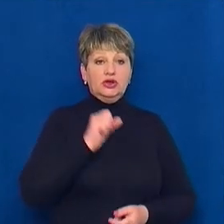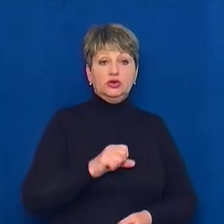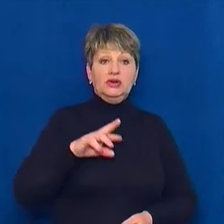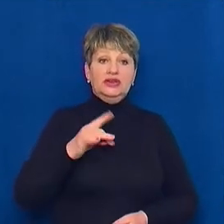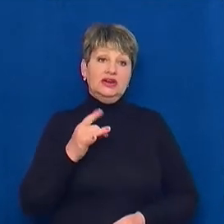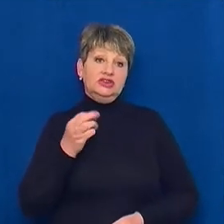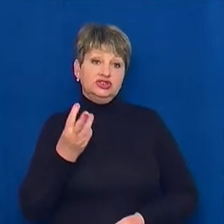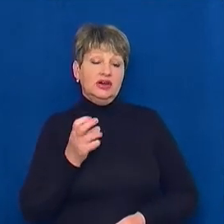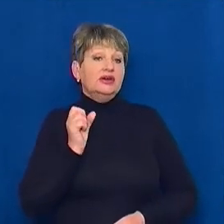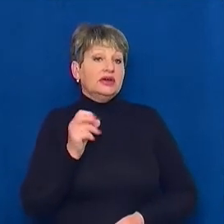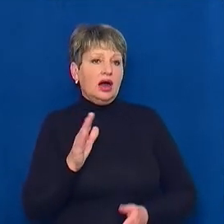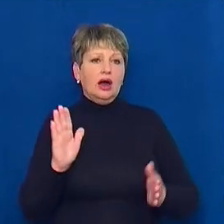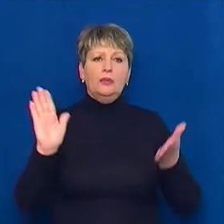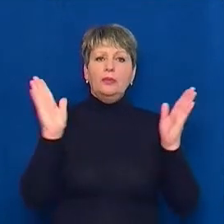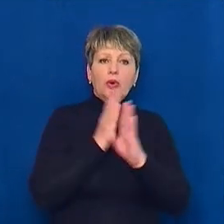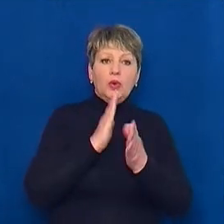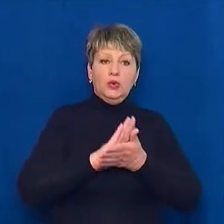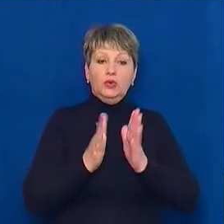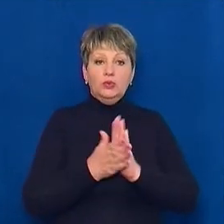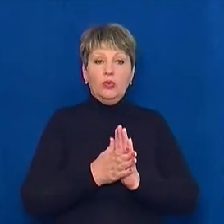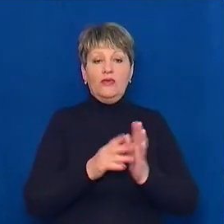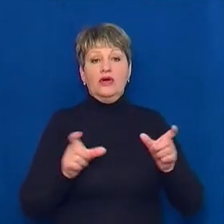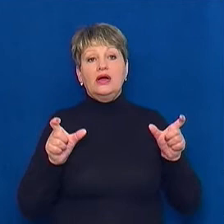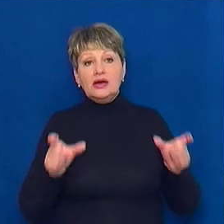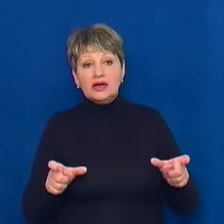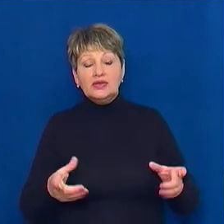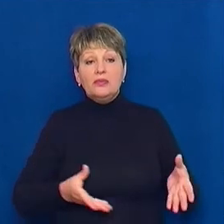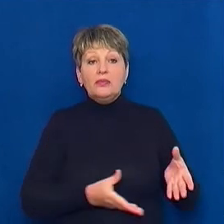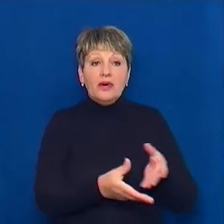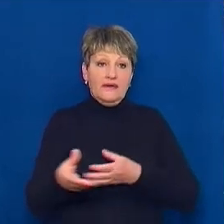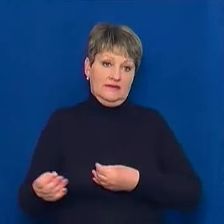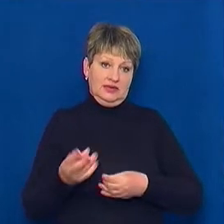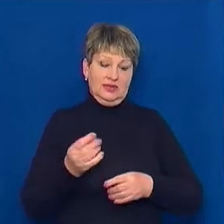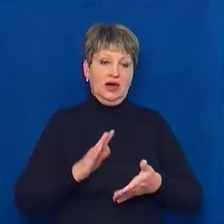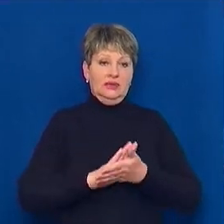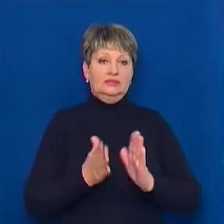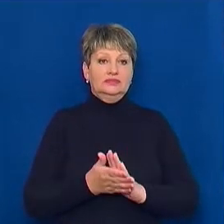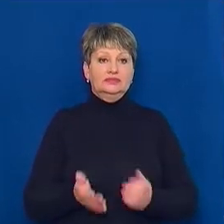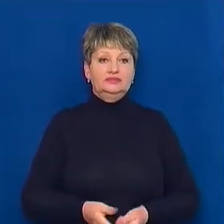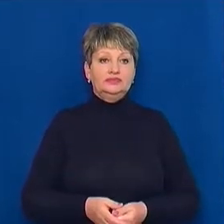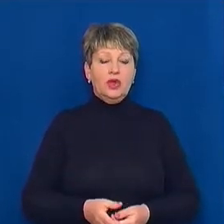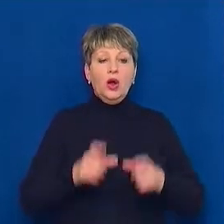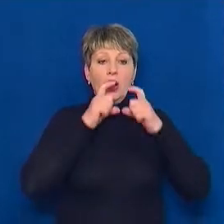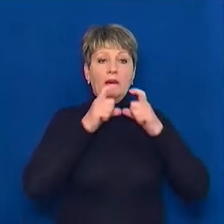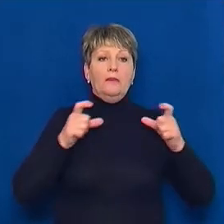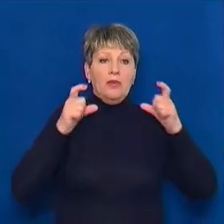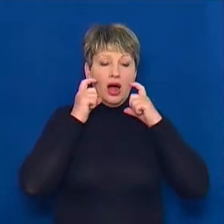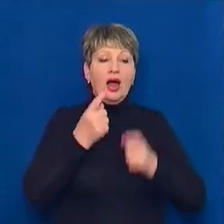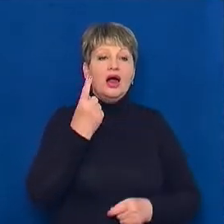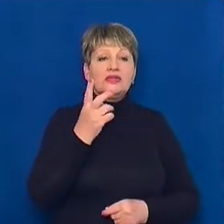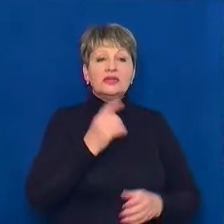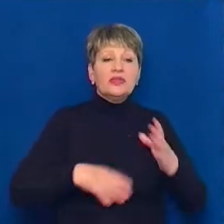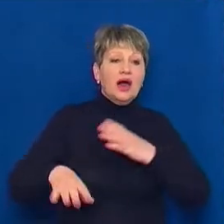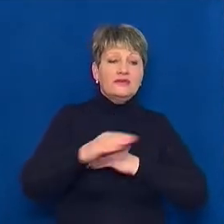Як погодні умови і карантин вплинули на польові роботи, дивіться у сюжеті далі. У Масті й один на все поле.